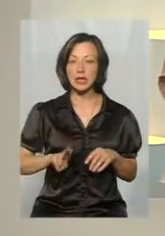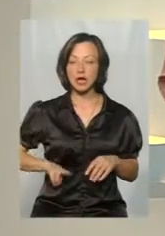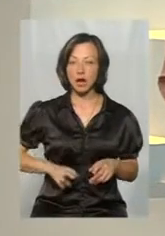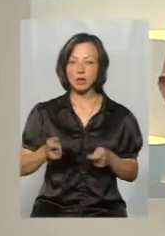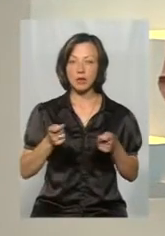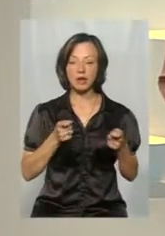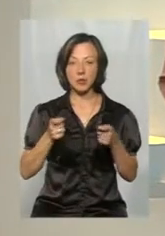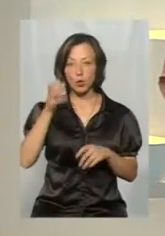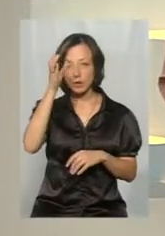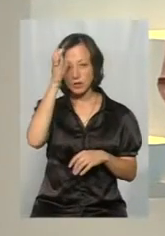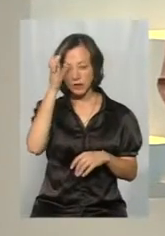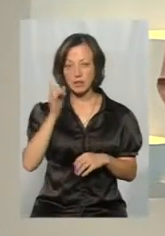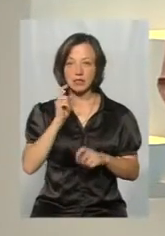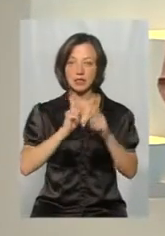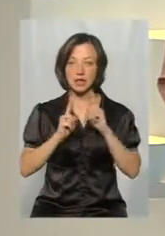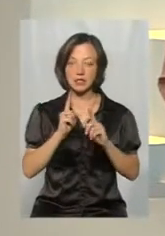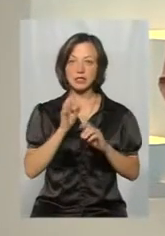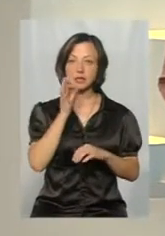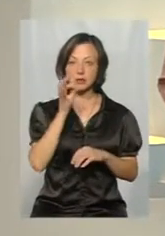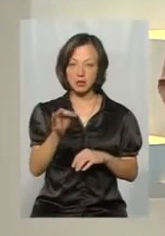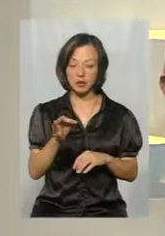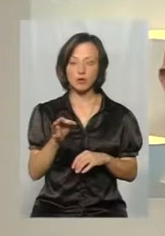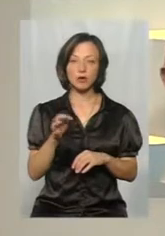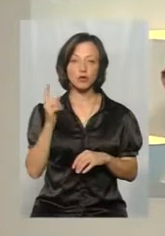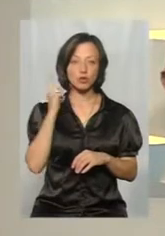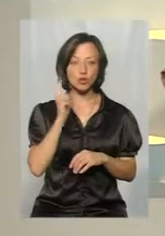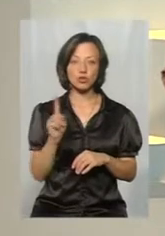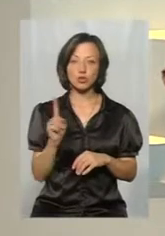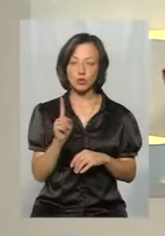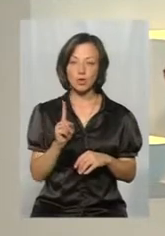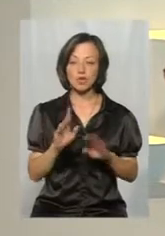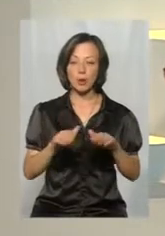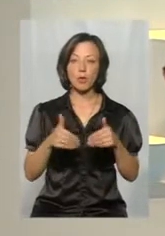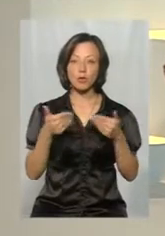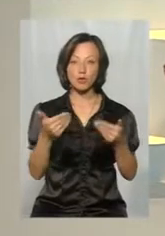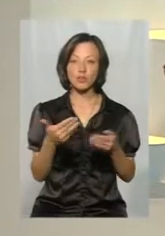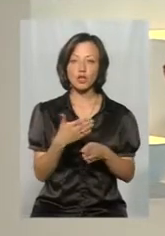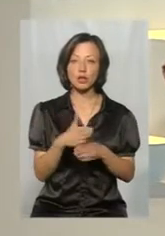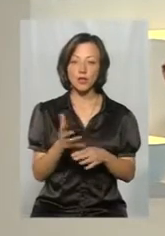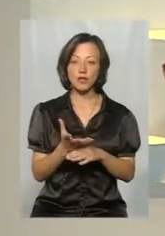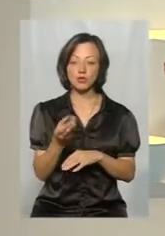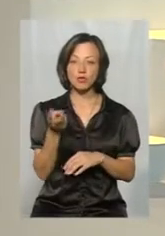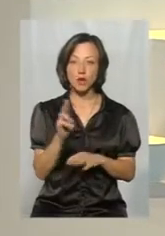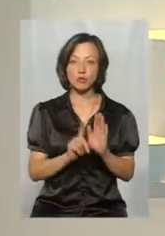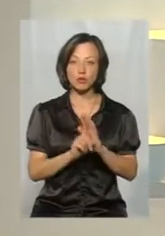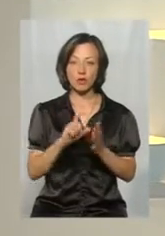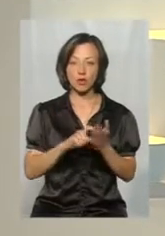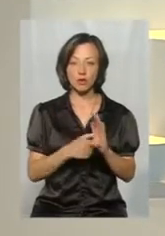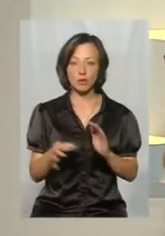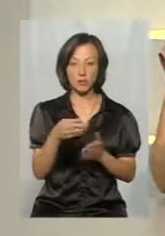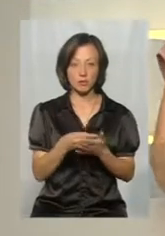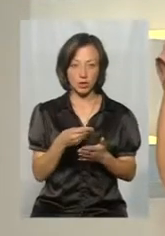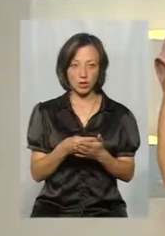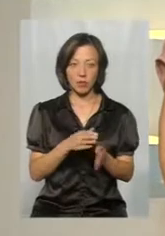Директор департаменту освіти на сесії зауважив, і в сюжеті ми про це почули, що запропонував часткове фінансування початкових класів з обласного